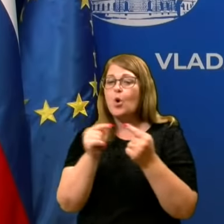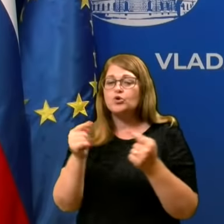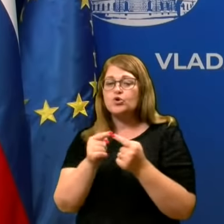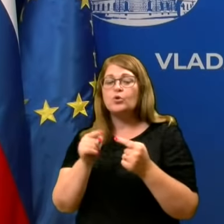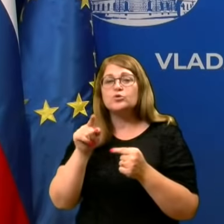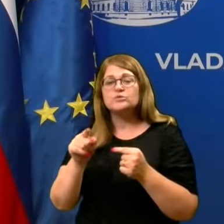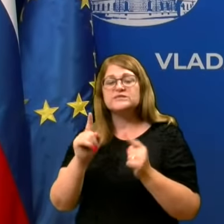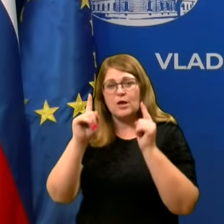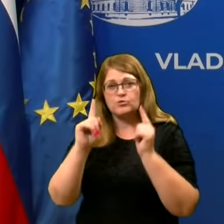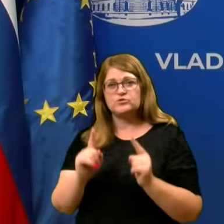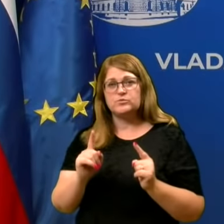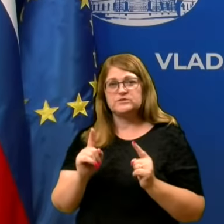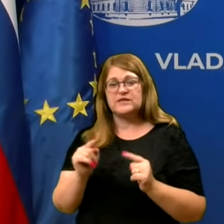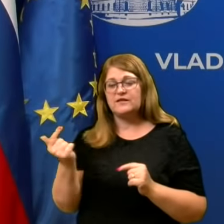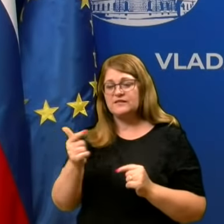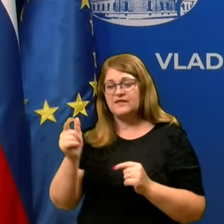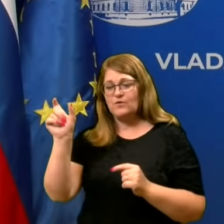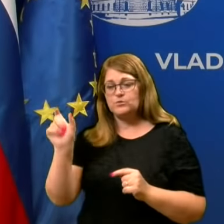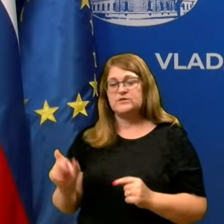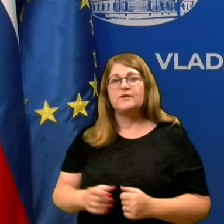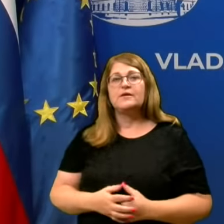ste vzpostavila te dve osebi.